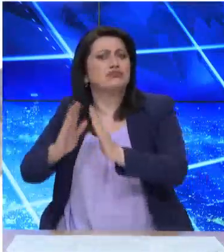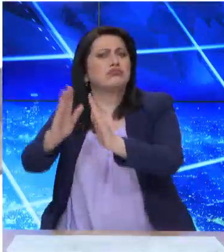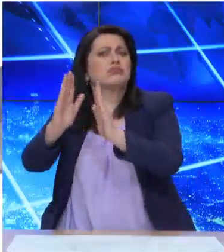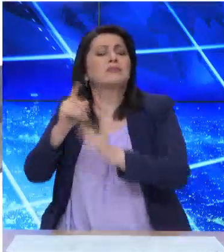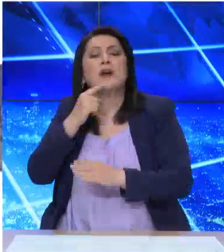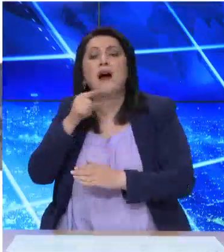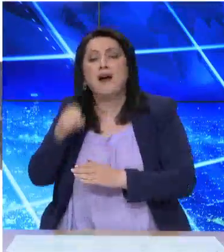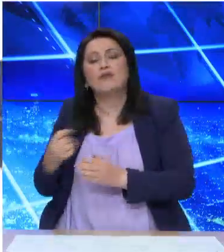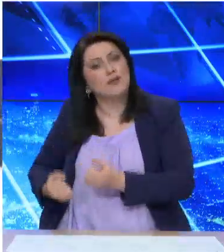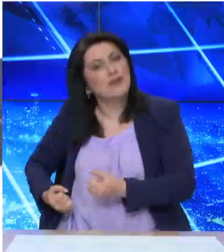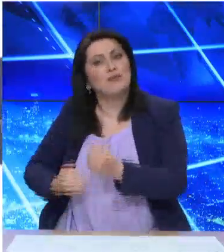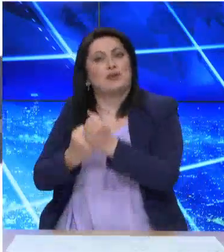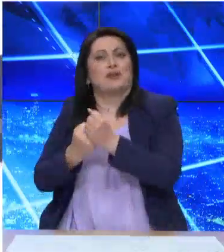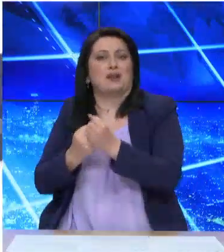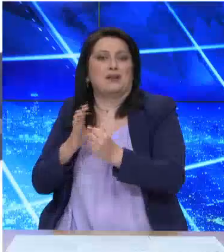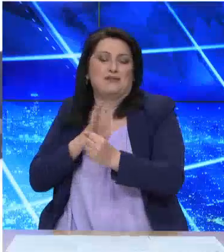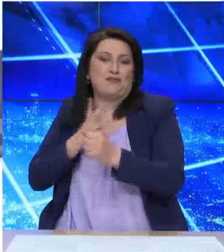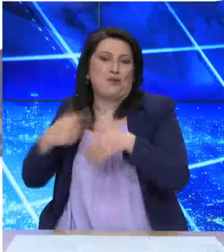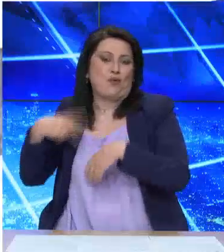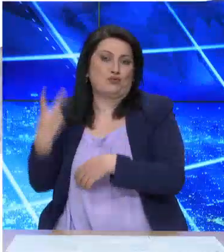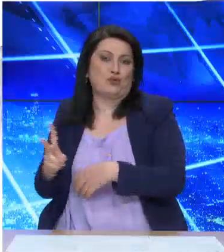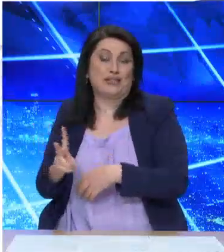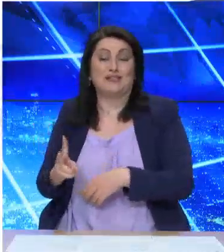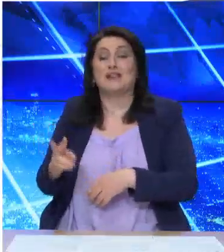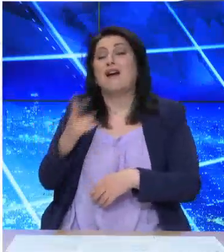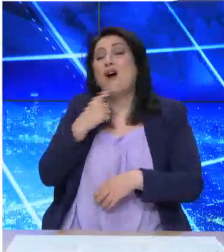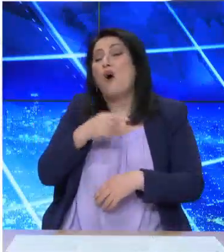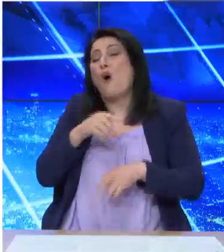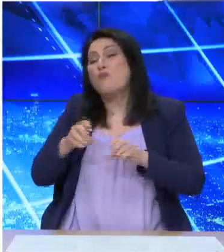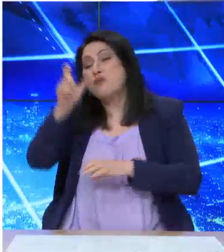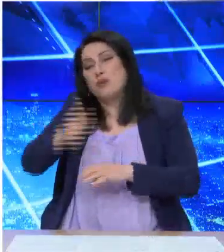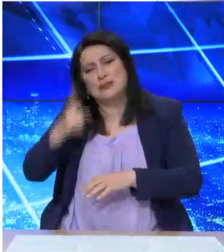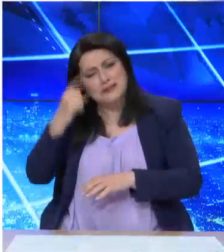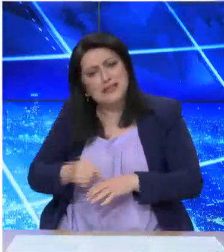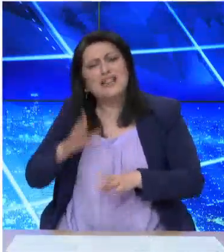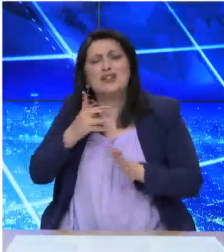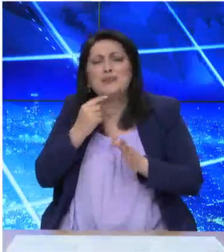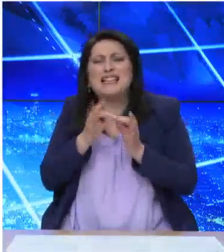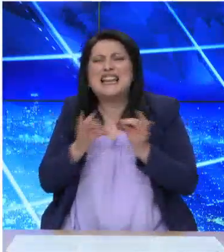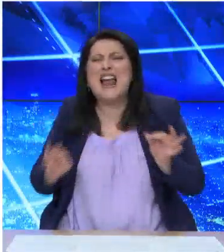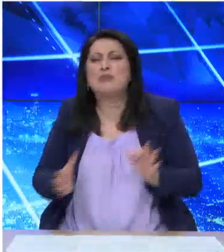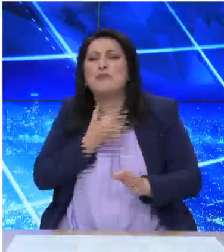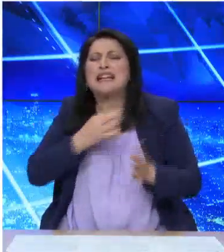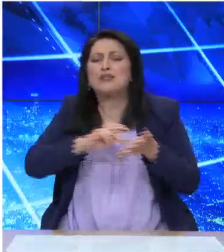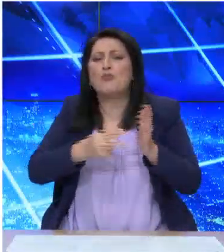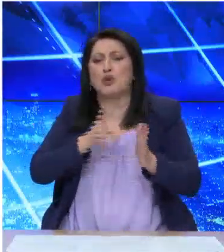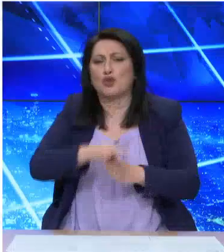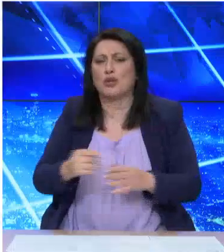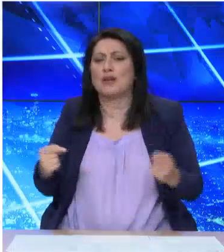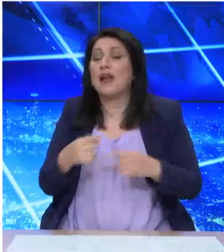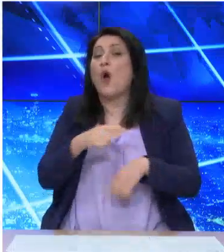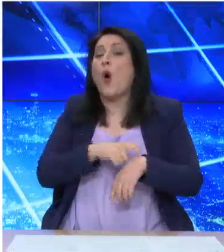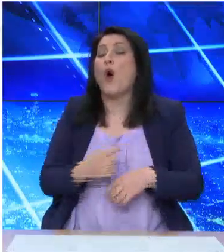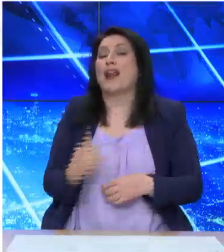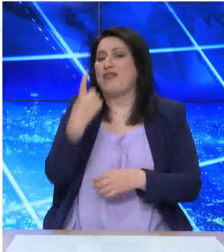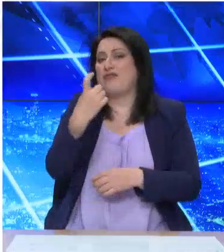επίσης την υποστήριξη των τυφόζη. Ο Ρομπέρτο Μανσίνι γνωρίζει ότι η νίκη θα κερδιθεί στις λεπτομέρειες. Η σέντρα του τελικού θα γίνει στις